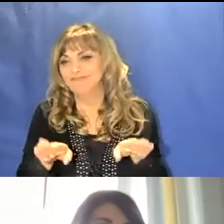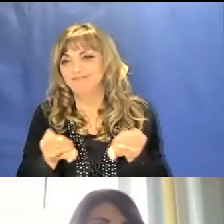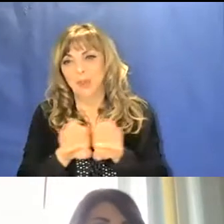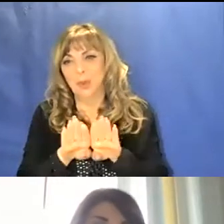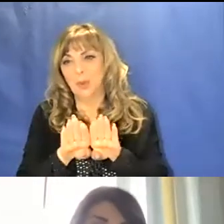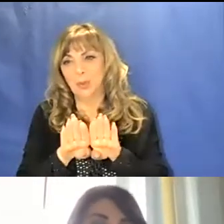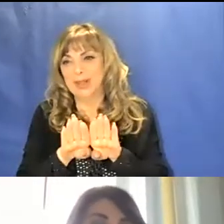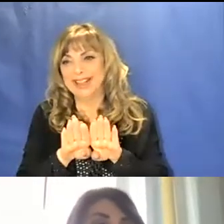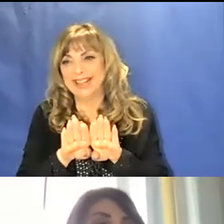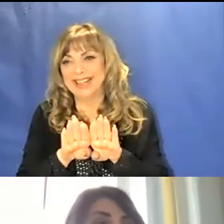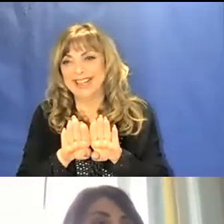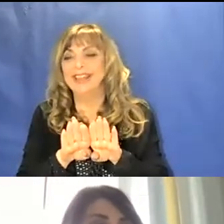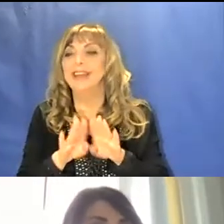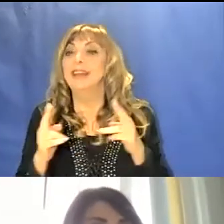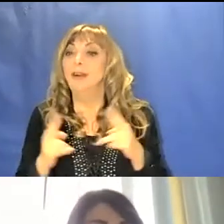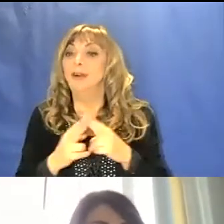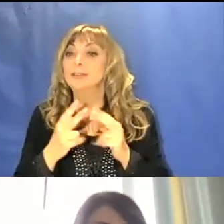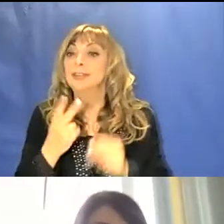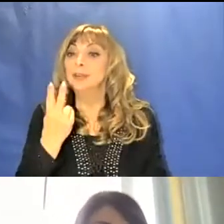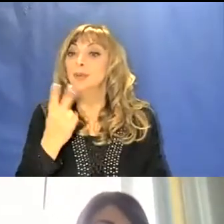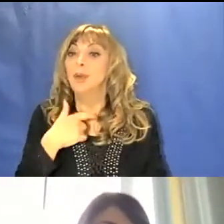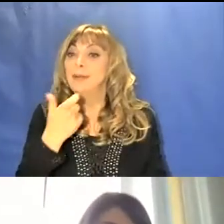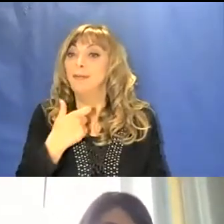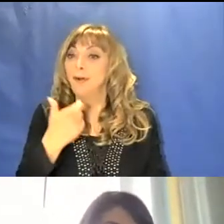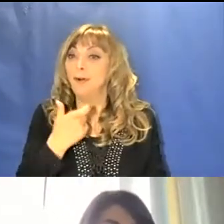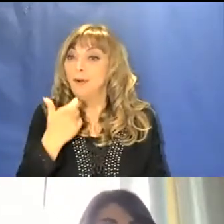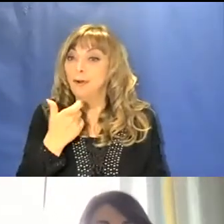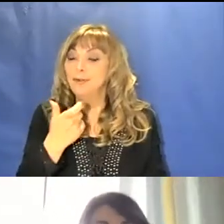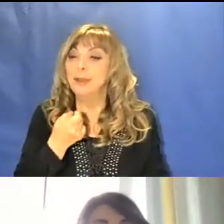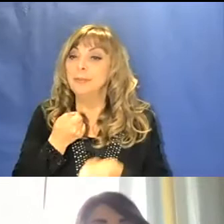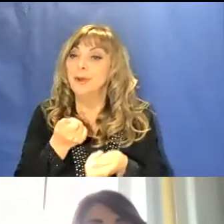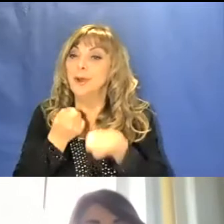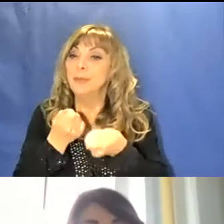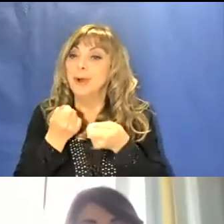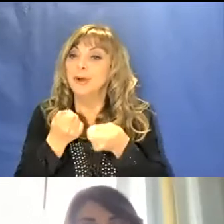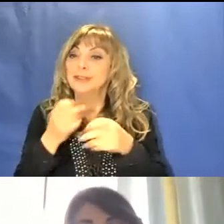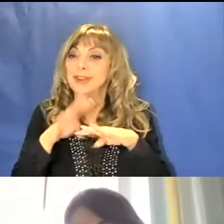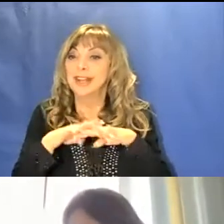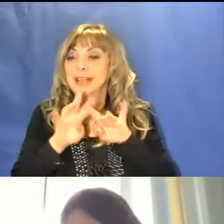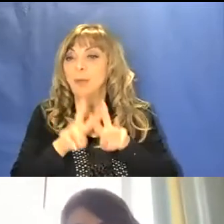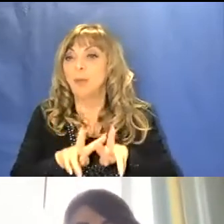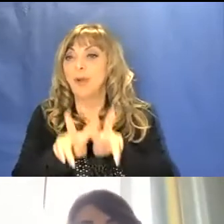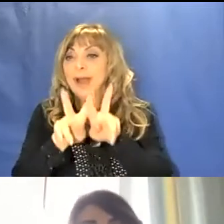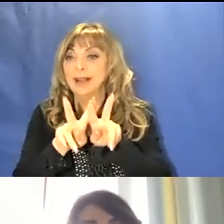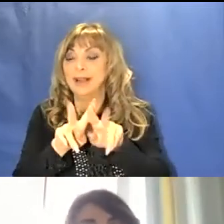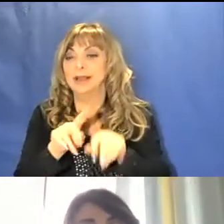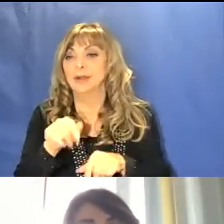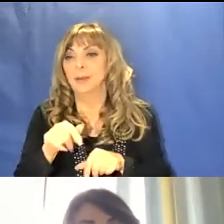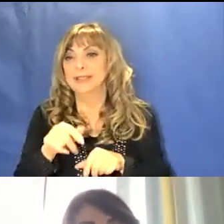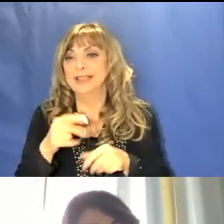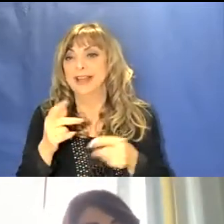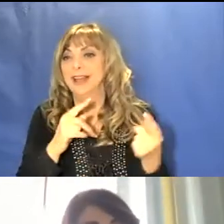incontri a due voci promorso dalla rete di musei Welcome. Questa chiacchierata a due voci tra